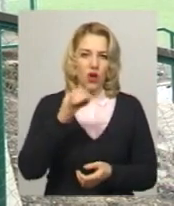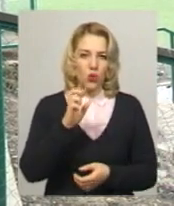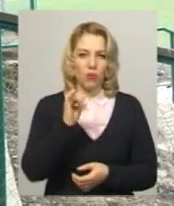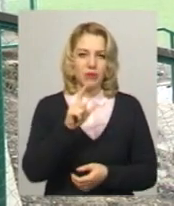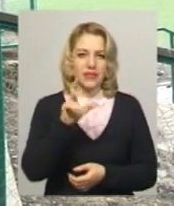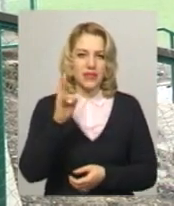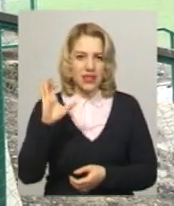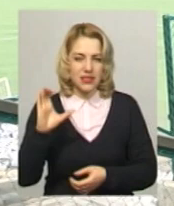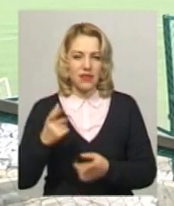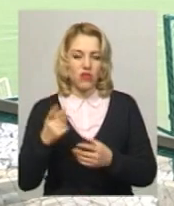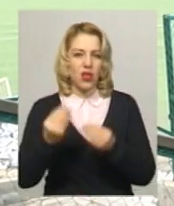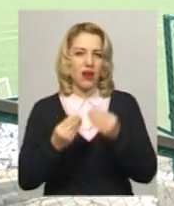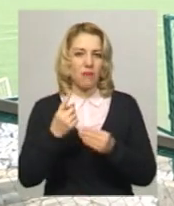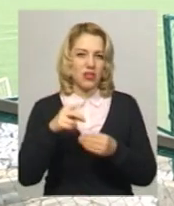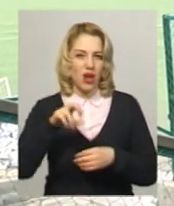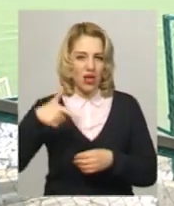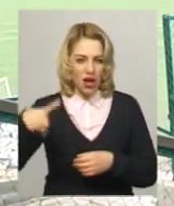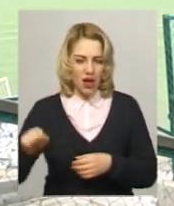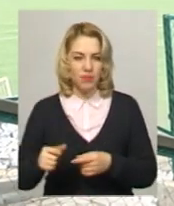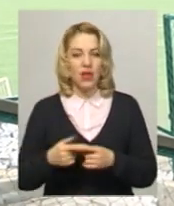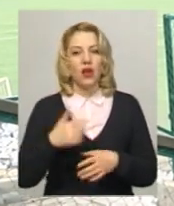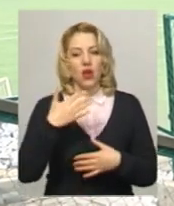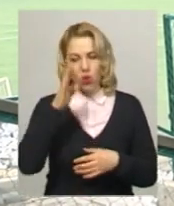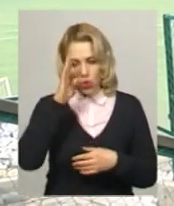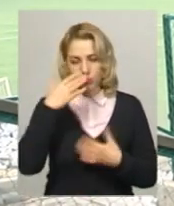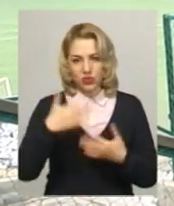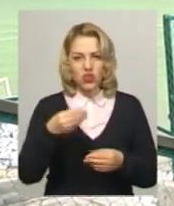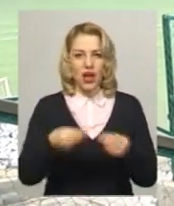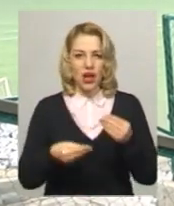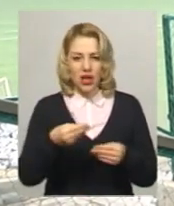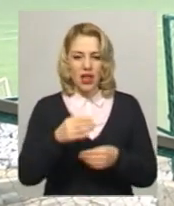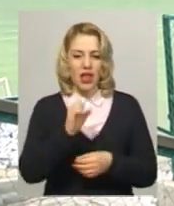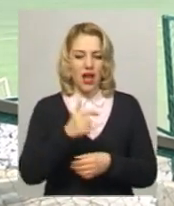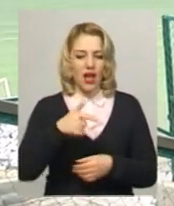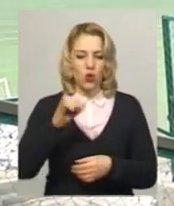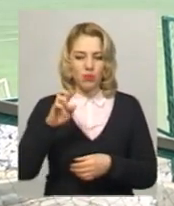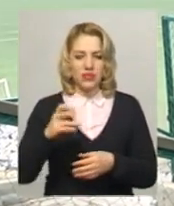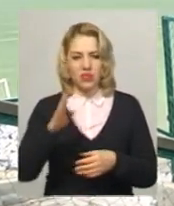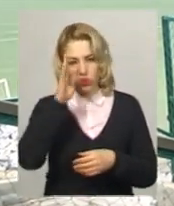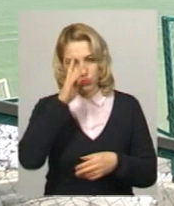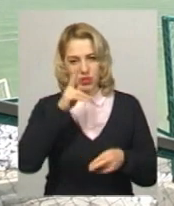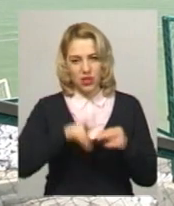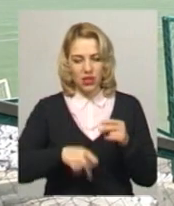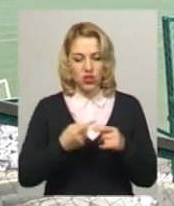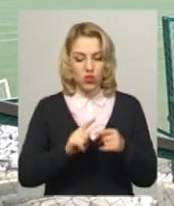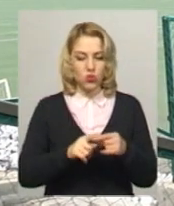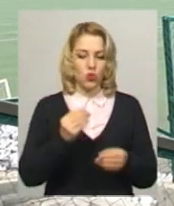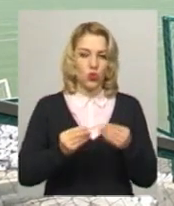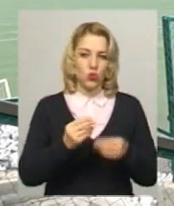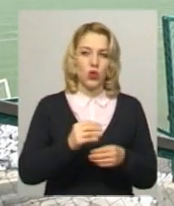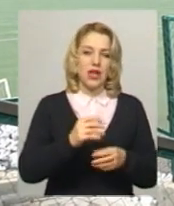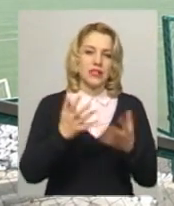грає в першій лізі. Вони вже грали з Агробізнесом, хлопчики закінчили цю гру з рахунком 0-2, програли, але